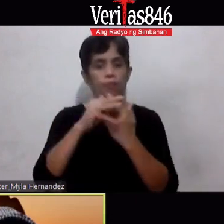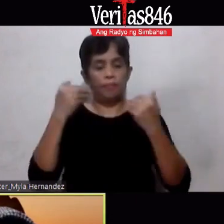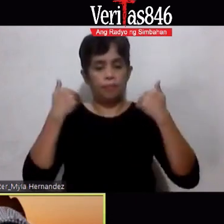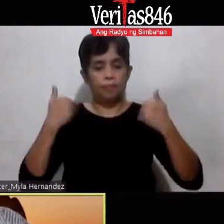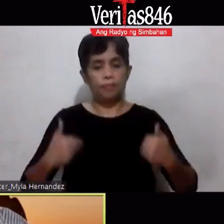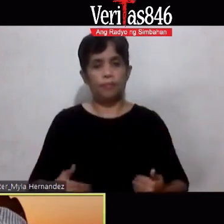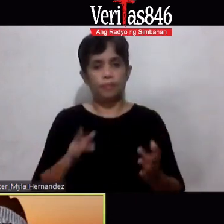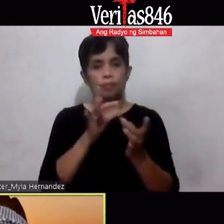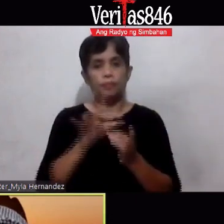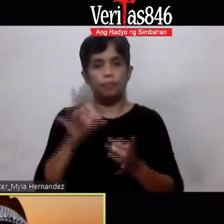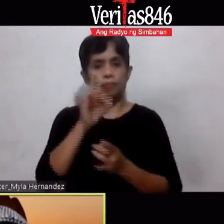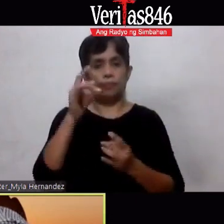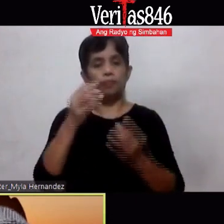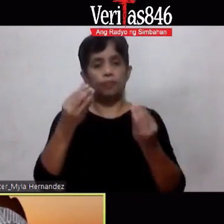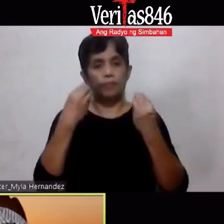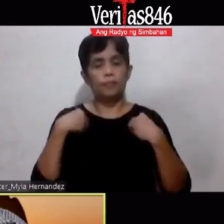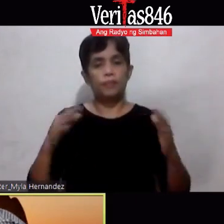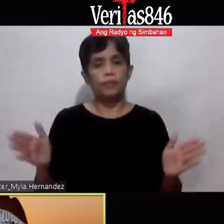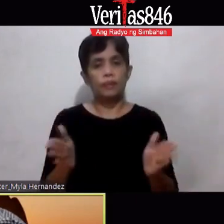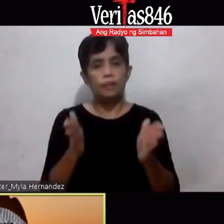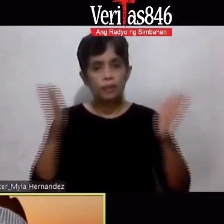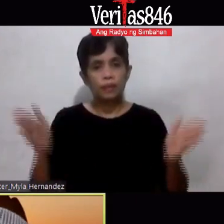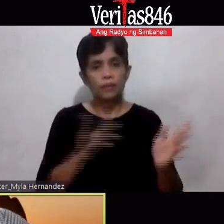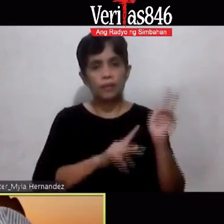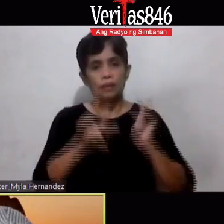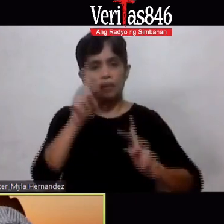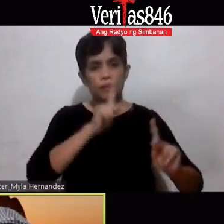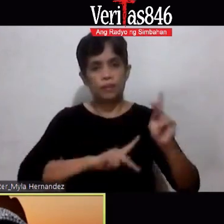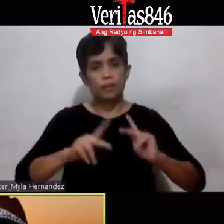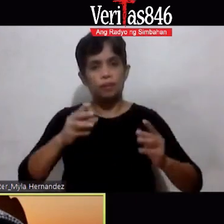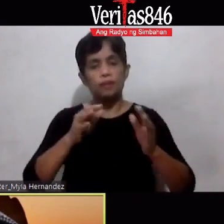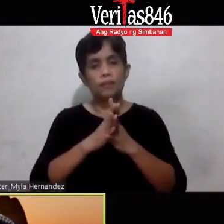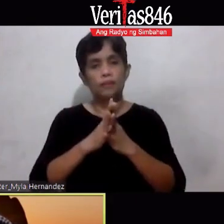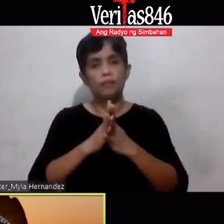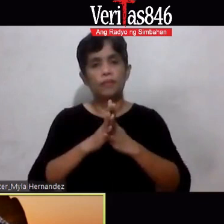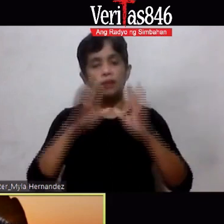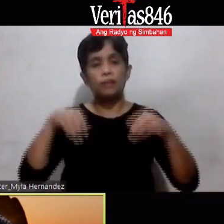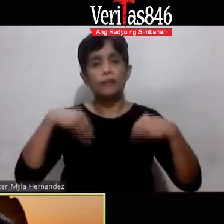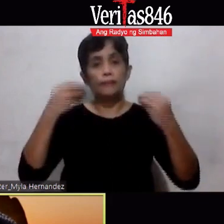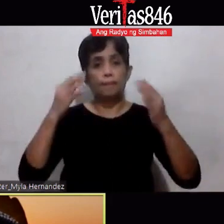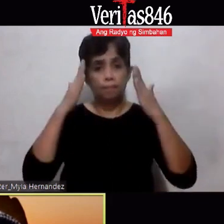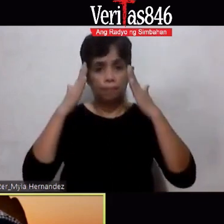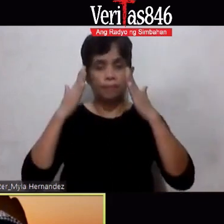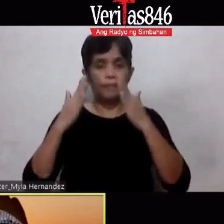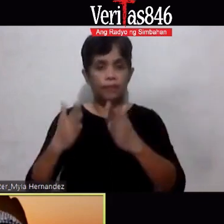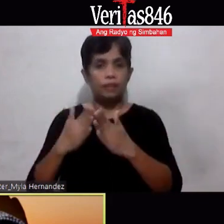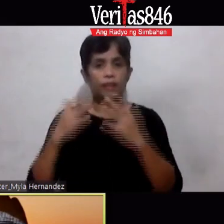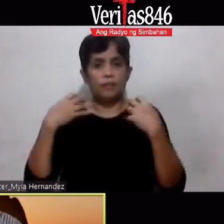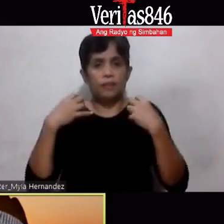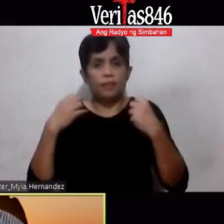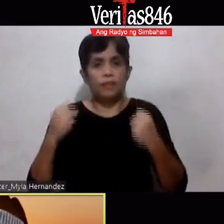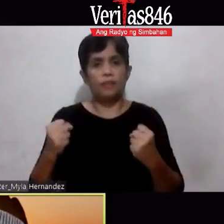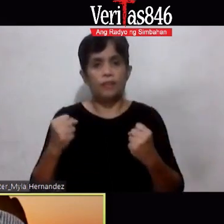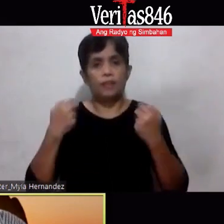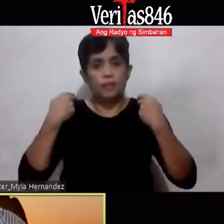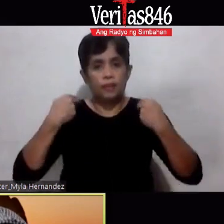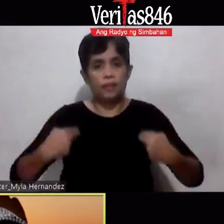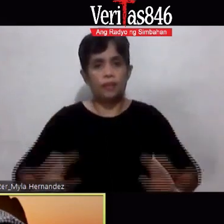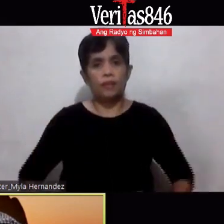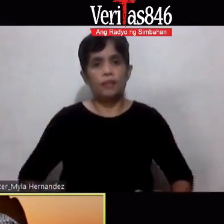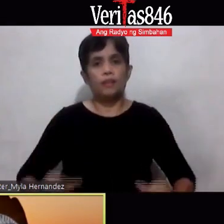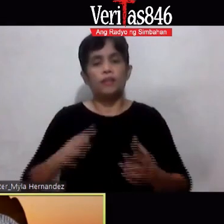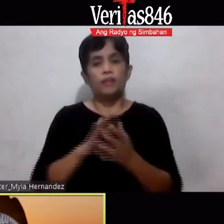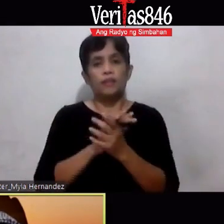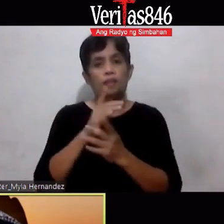and soul Na nagbibigay At nagihikayat Sa mga taong Bigyan ng pansin Ang kanilang mga kalakasan Ang kanilang mga kalisugan At ang